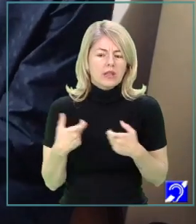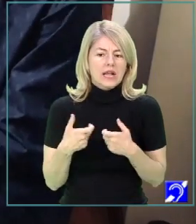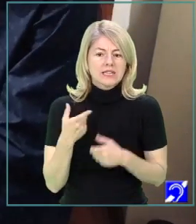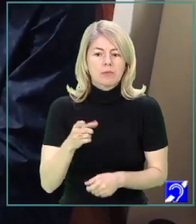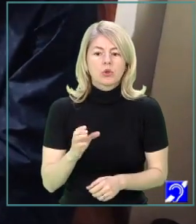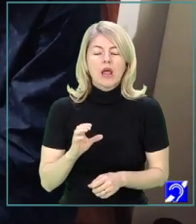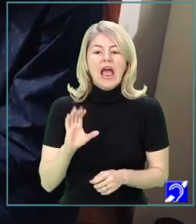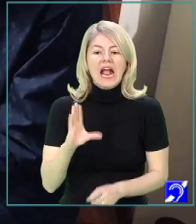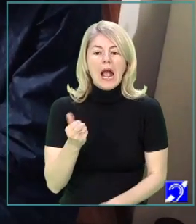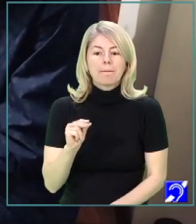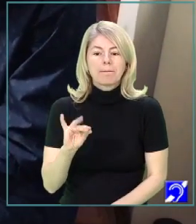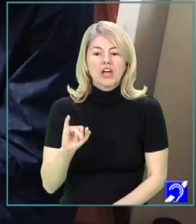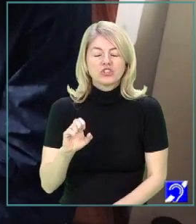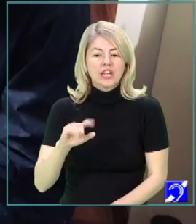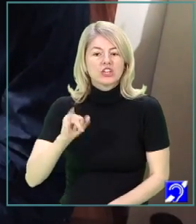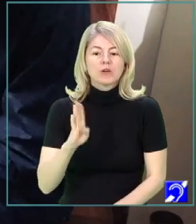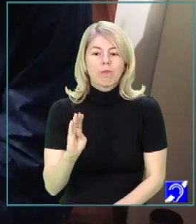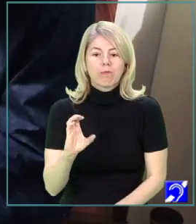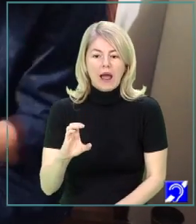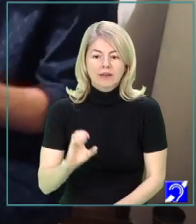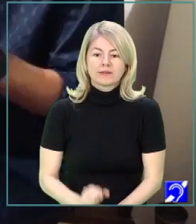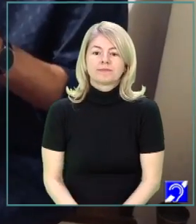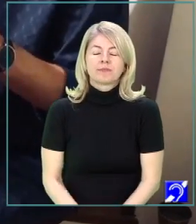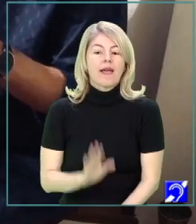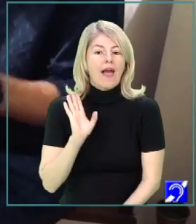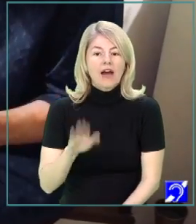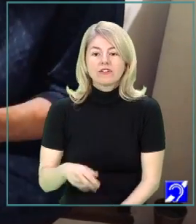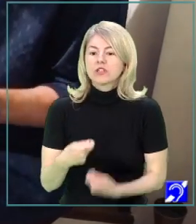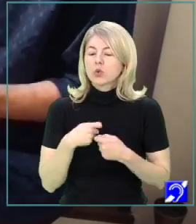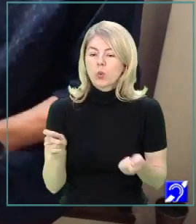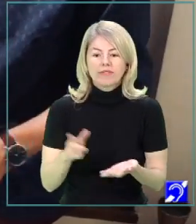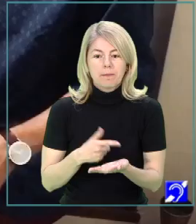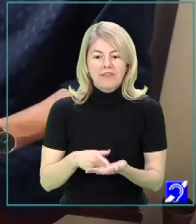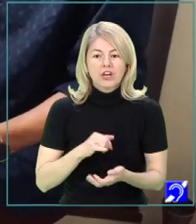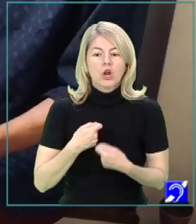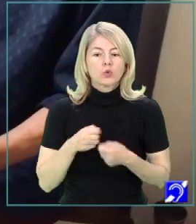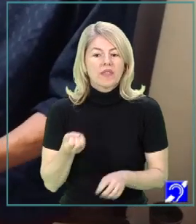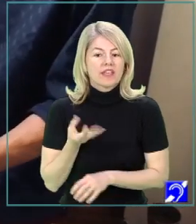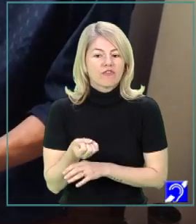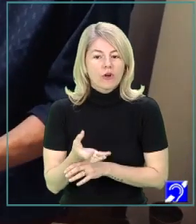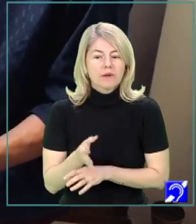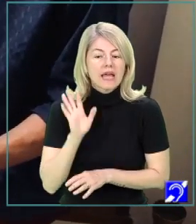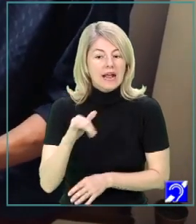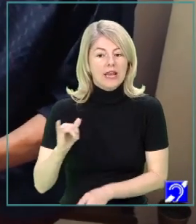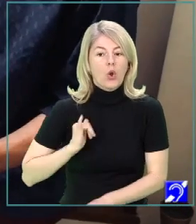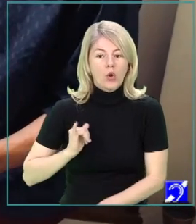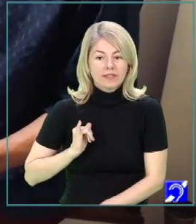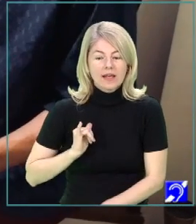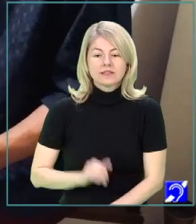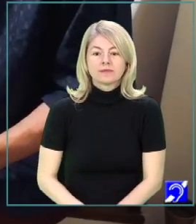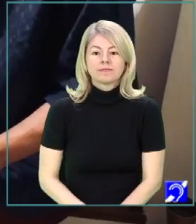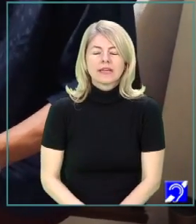ale capacității și ale bacalaureatului. Aveți toate materiile și toate informațiile care contează.